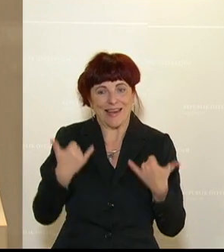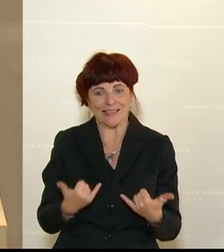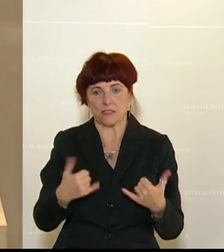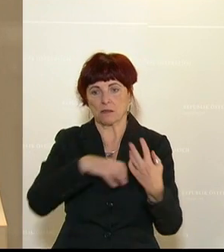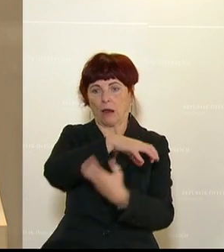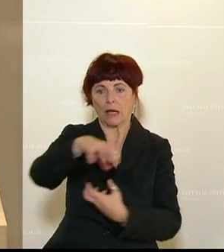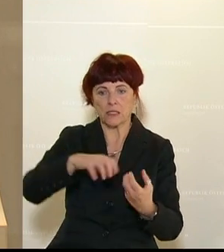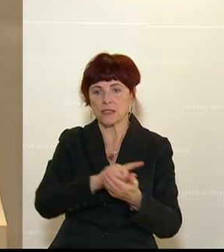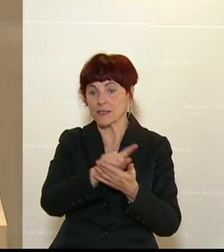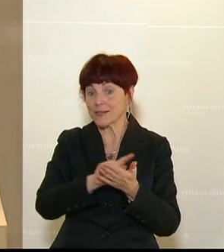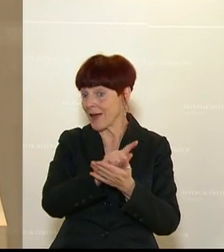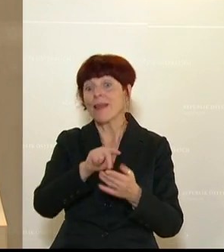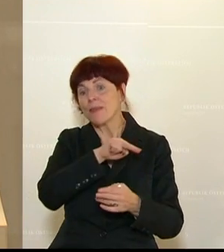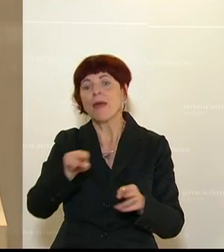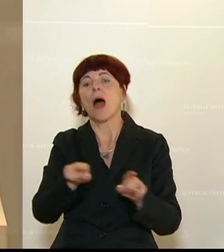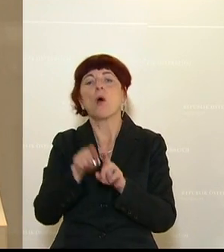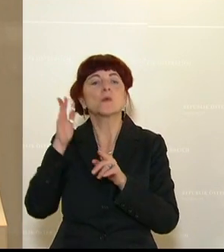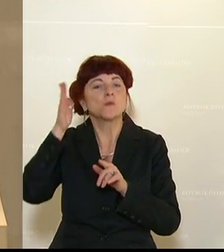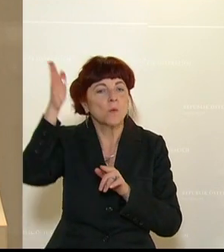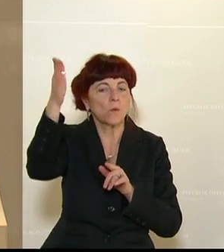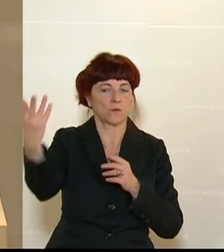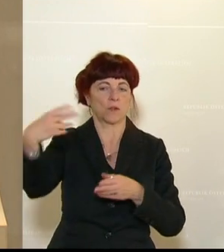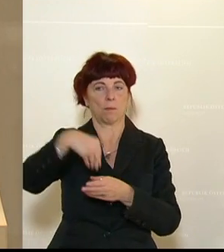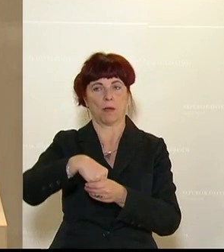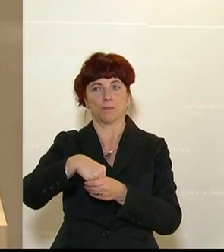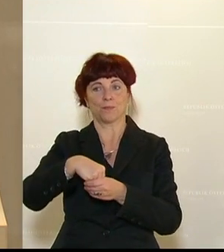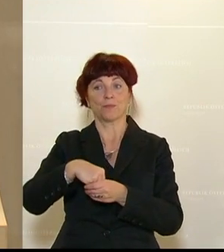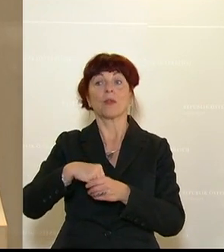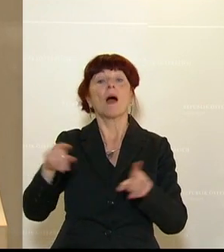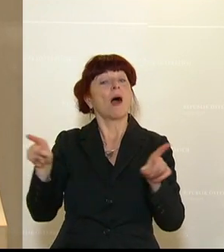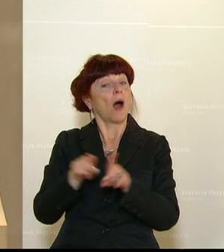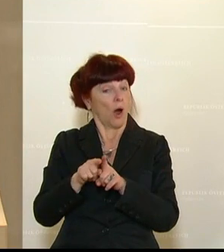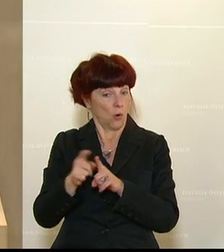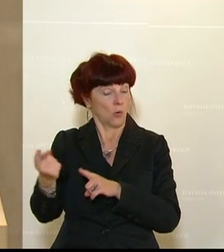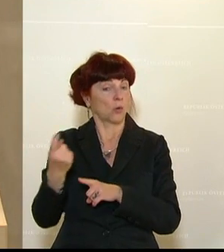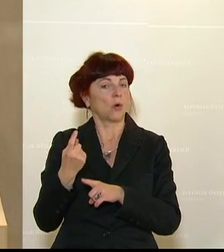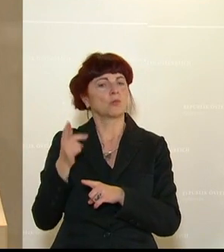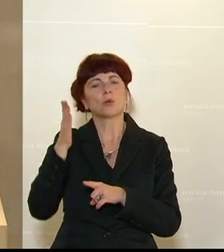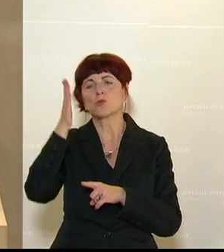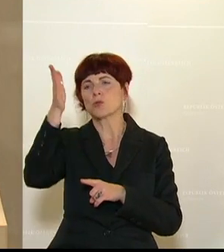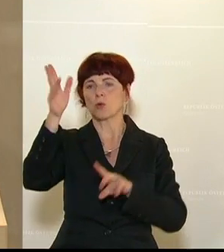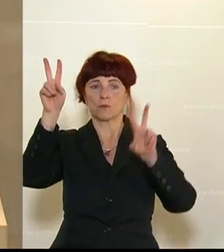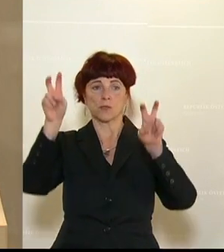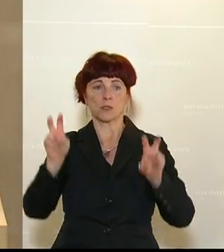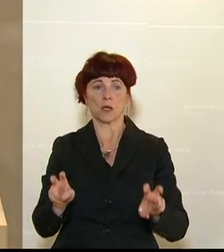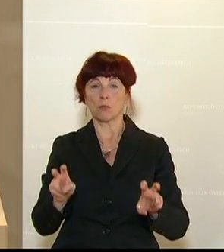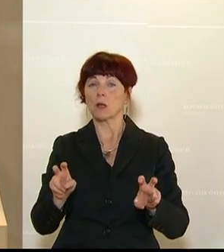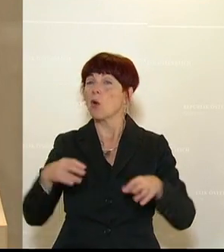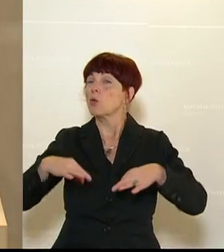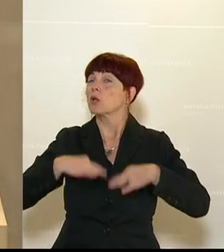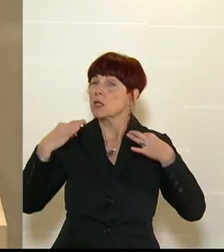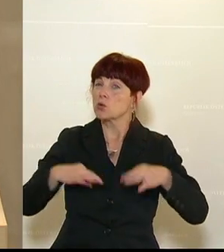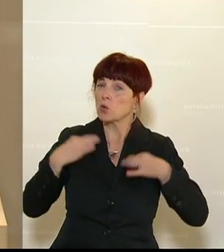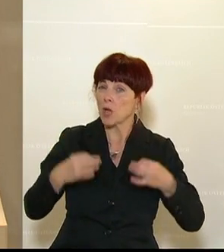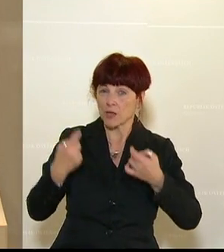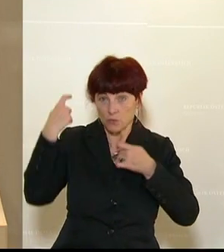sondern es ist auch in die Zukunft gerichtet. Denn auch anstehenden Zukunftsthemen und der Gesundheitsvorsorge wird in diesem Budget